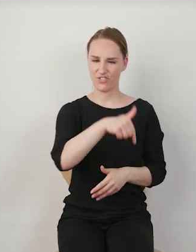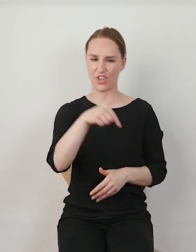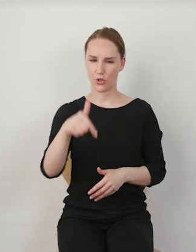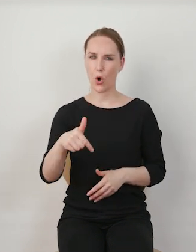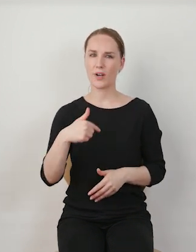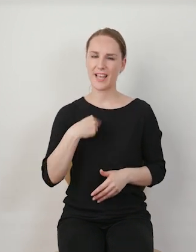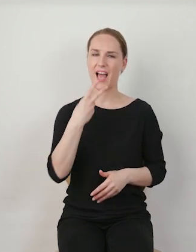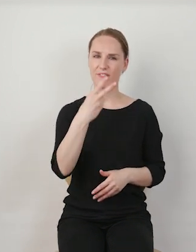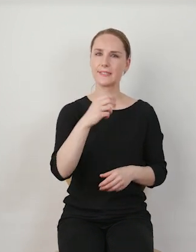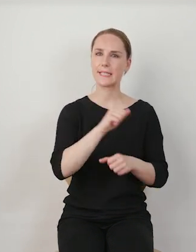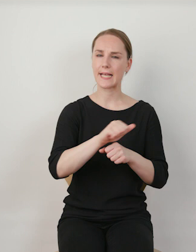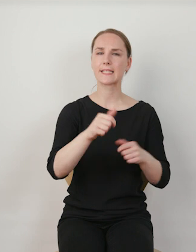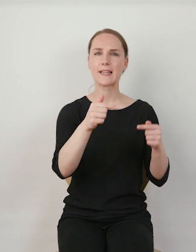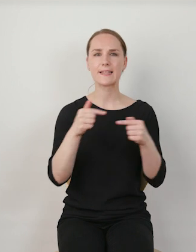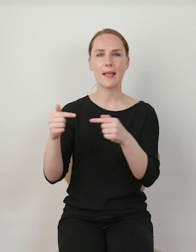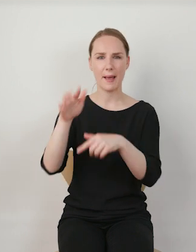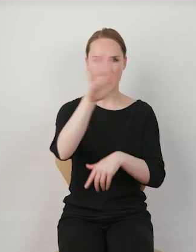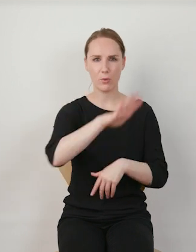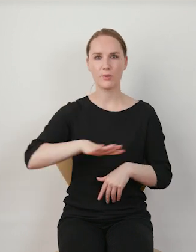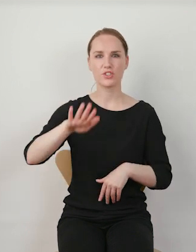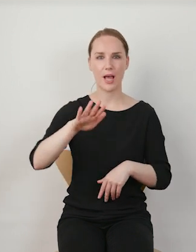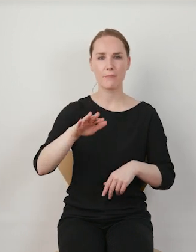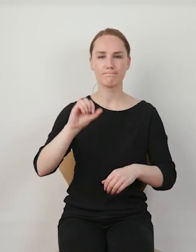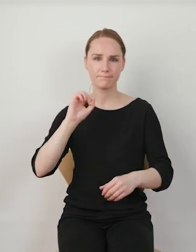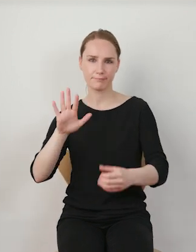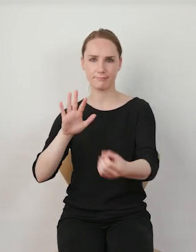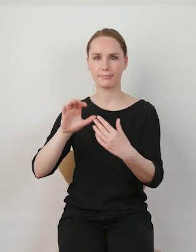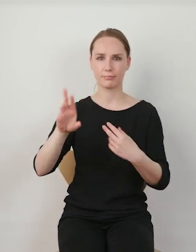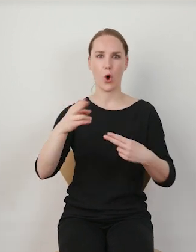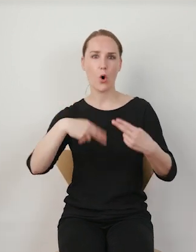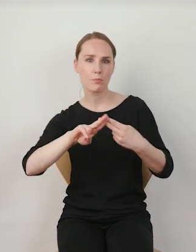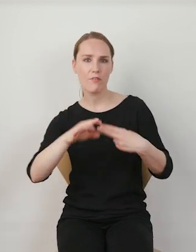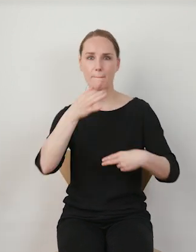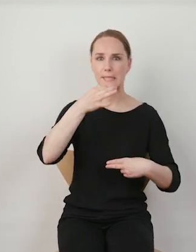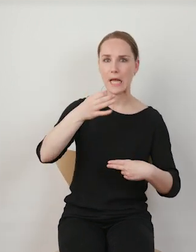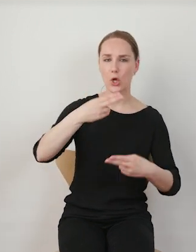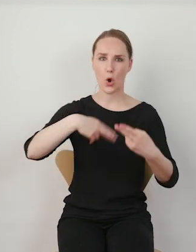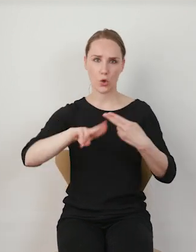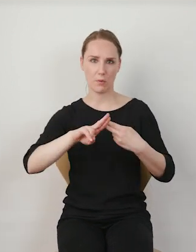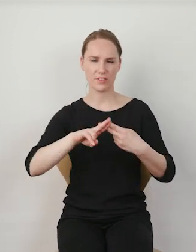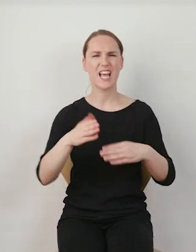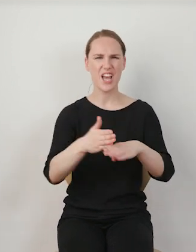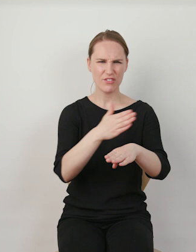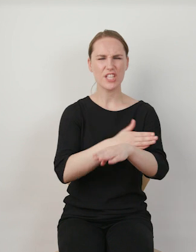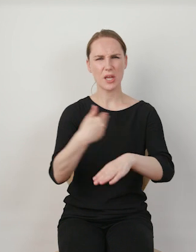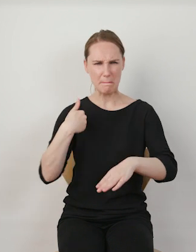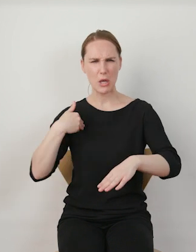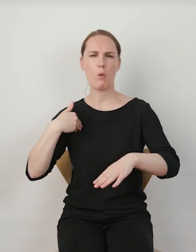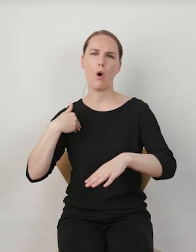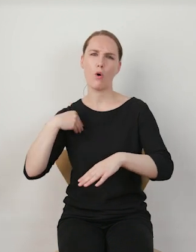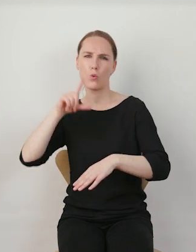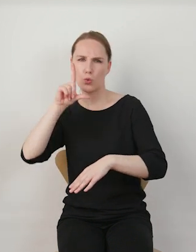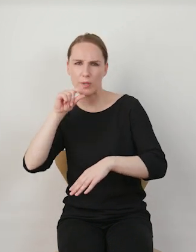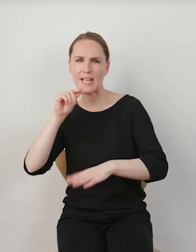responsywną przestrzeń debaty publicznej, czyli powstaje nam miejsce, które już wcześniej było na Twitterze, było na